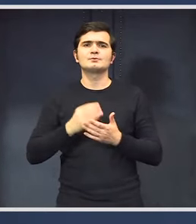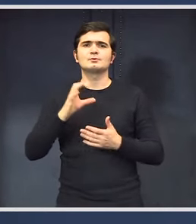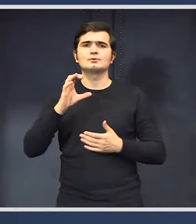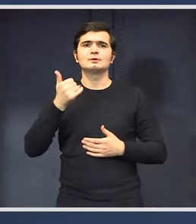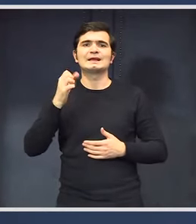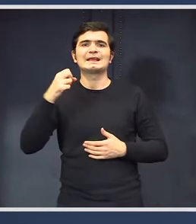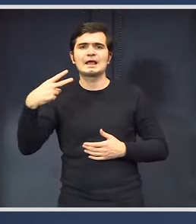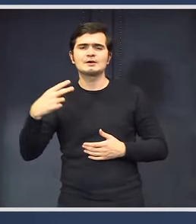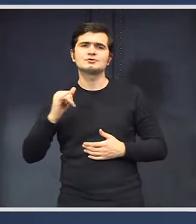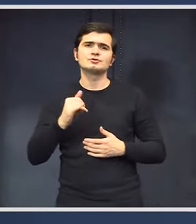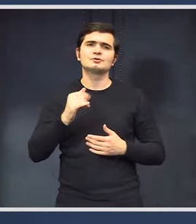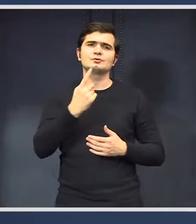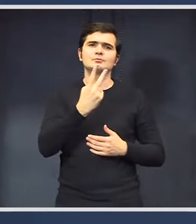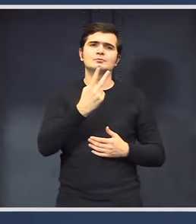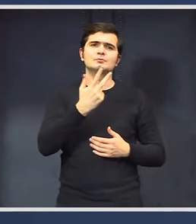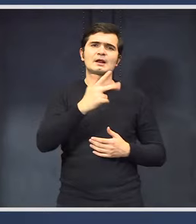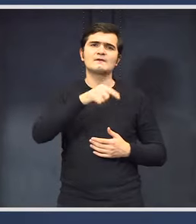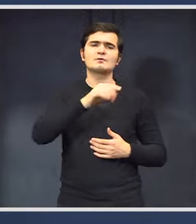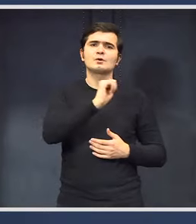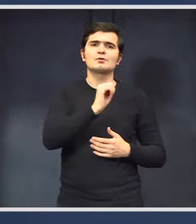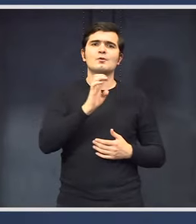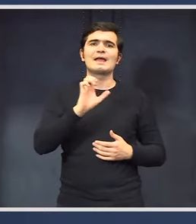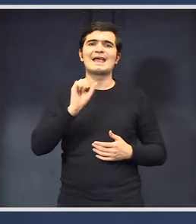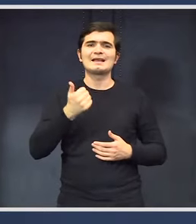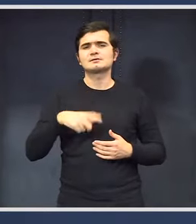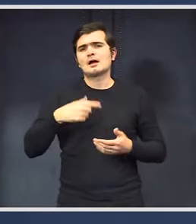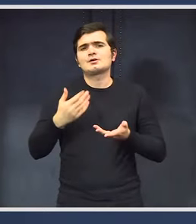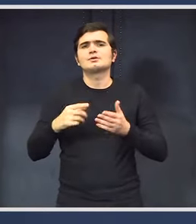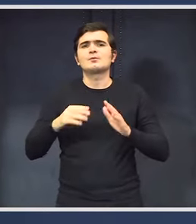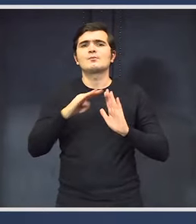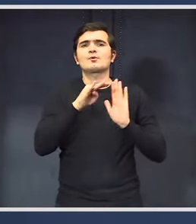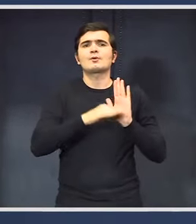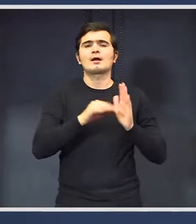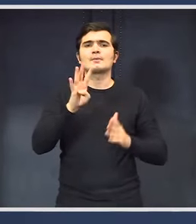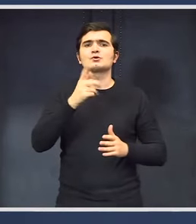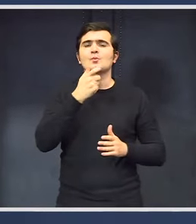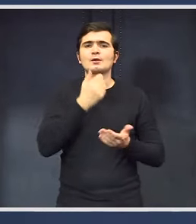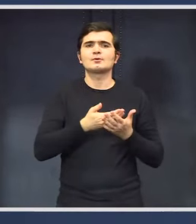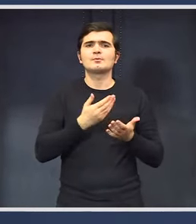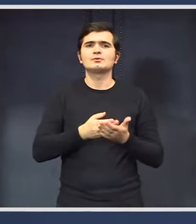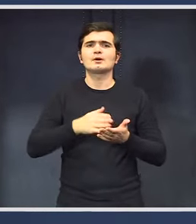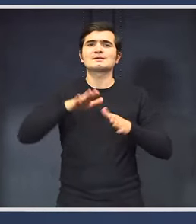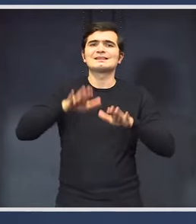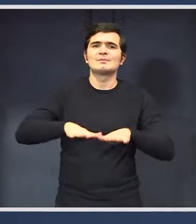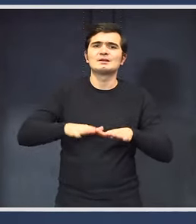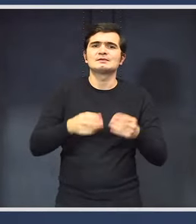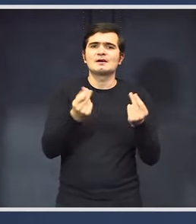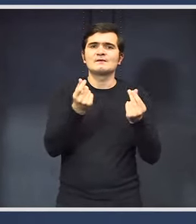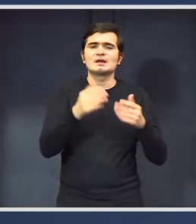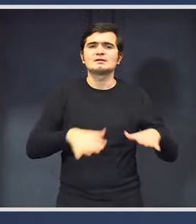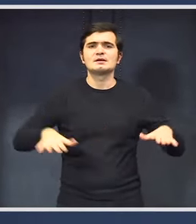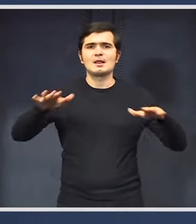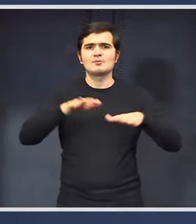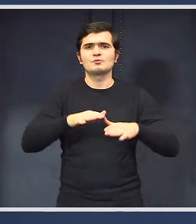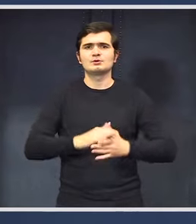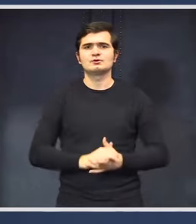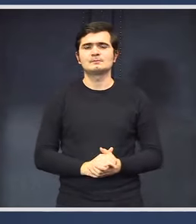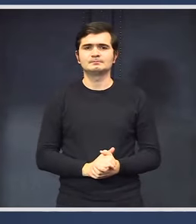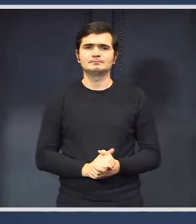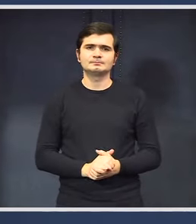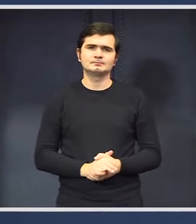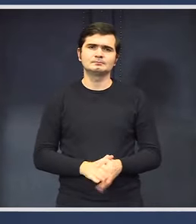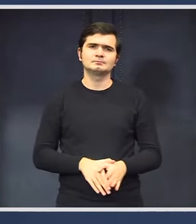,9% pe ESA. Adică este un program pe 4 ani de a stabiliza finanțele publice și de a reveni la un deficit sub 3%.